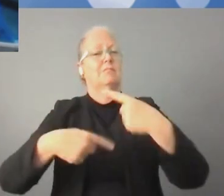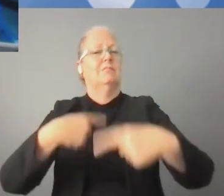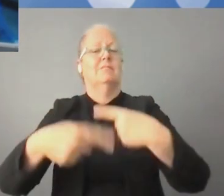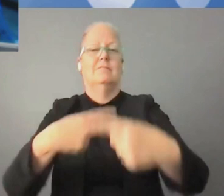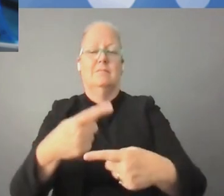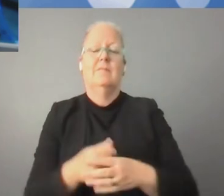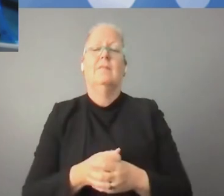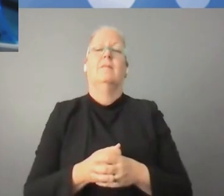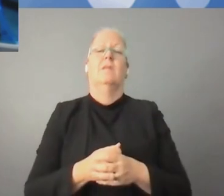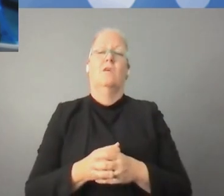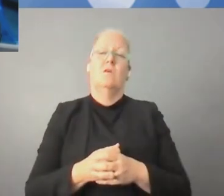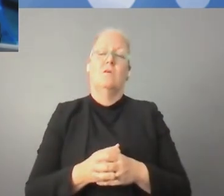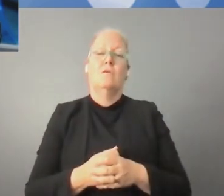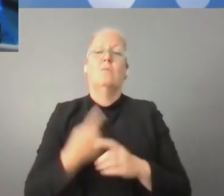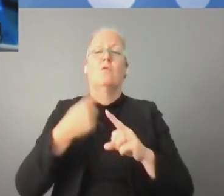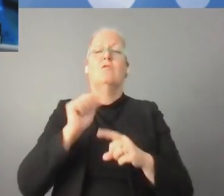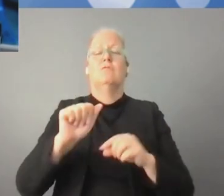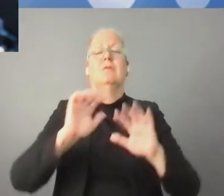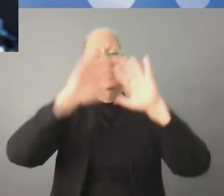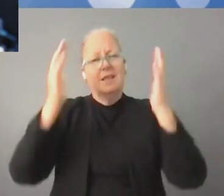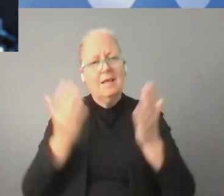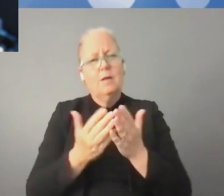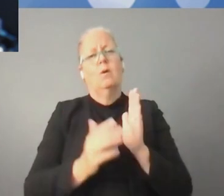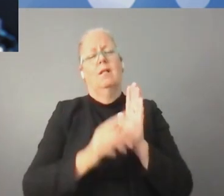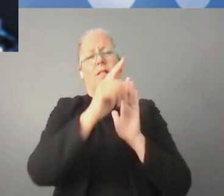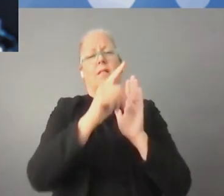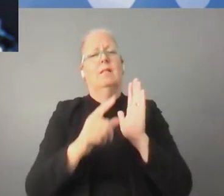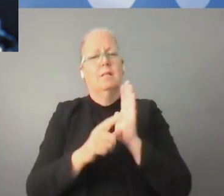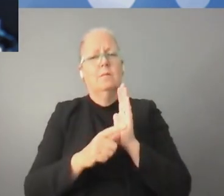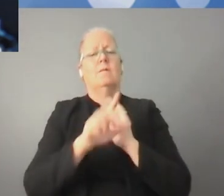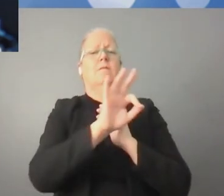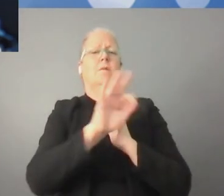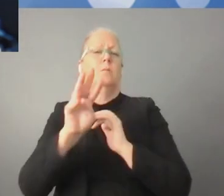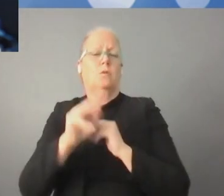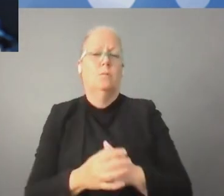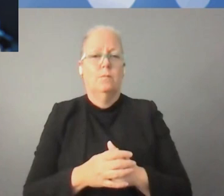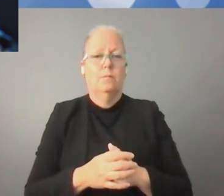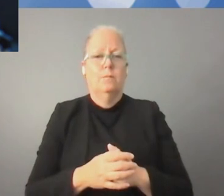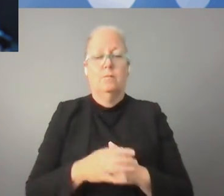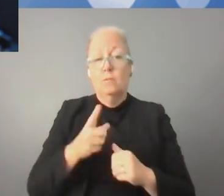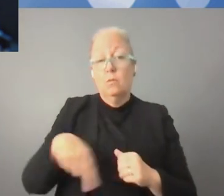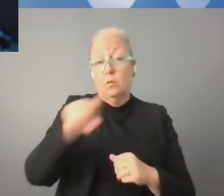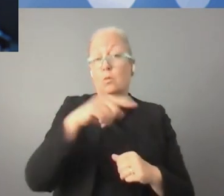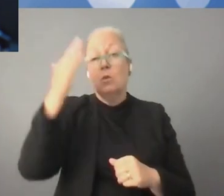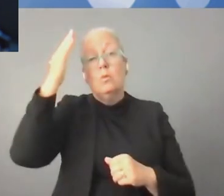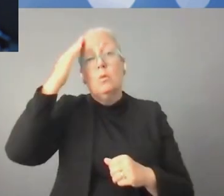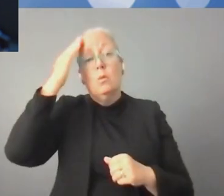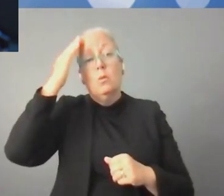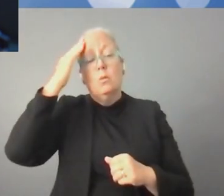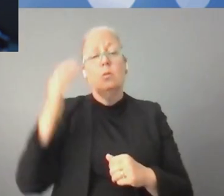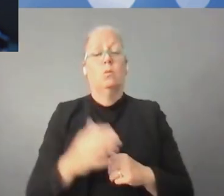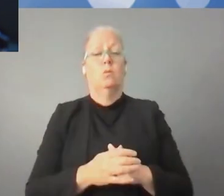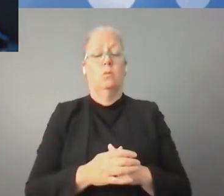أموالاً لمواصلة التنمية. من المهم جداً الشراكة العمل الخاصة